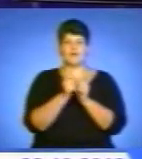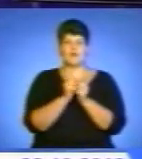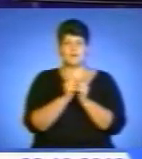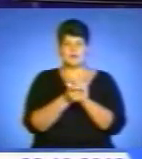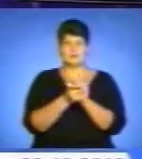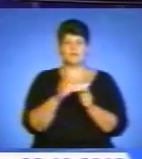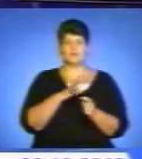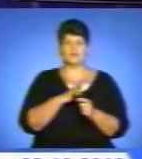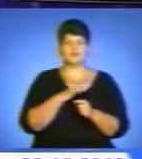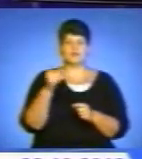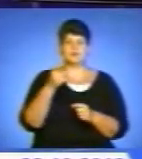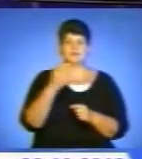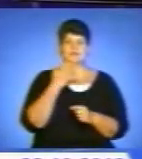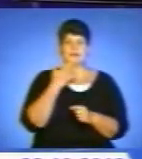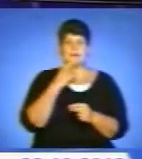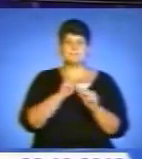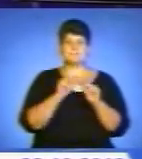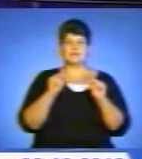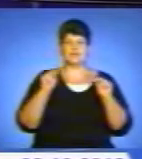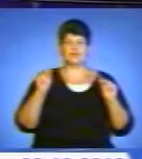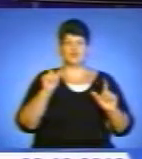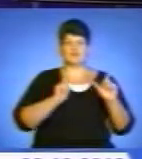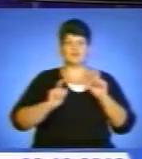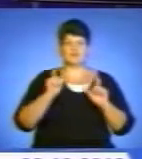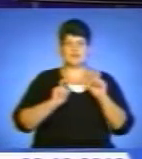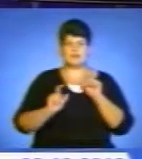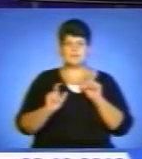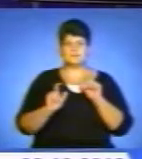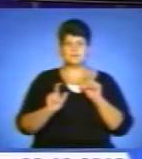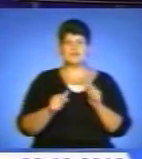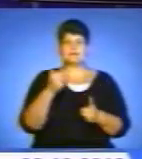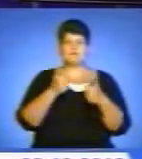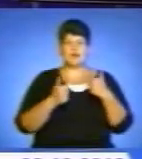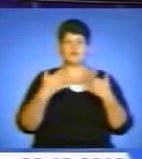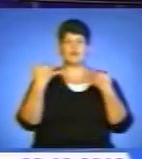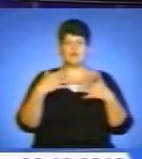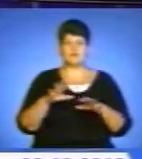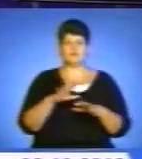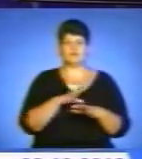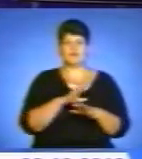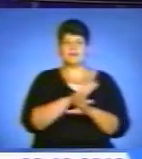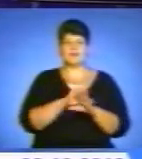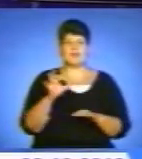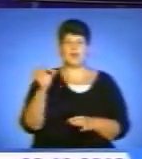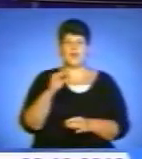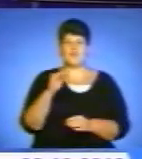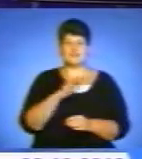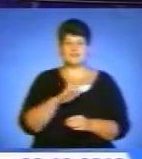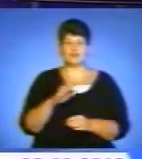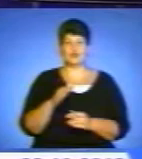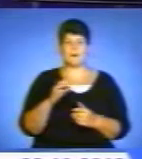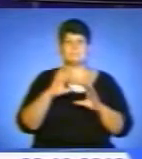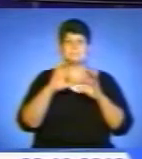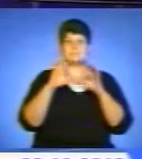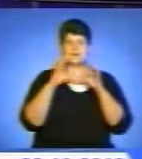Тернопільському національному педагогічному університеті імені Володимира Гнатюка. А змагання вже набули неофіційного статусу міжнародних, оскільки на